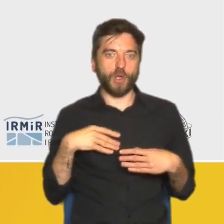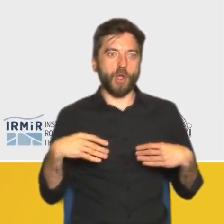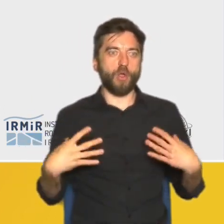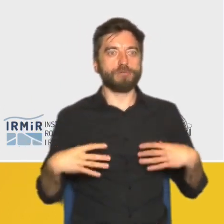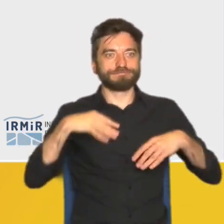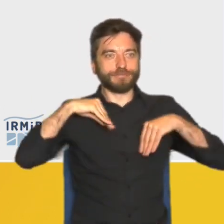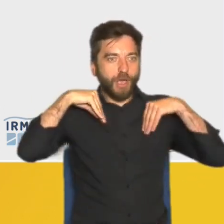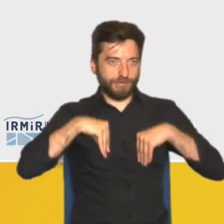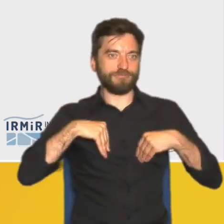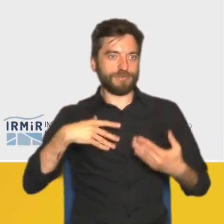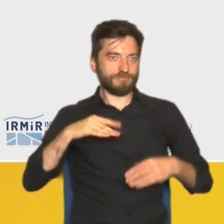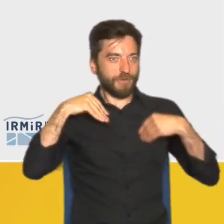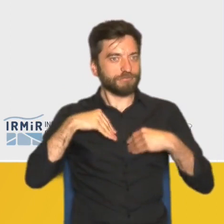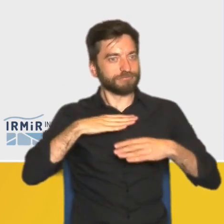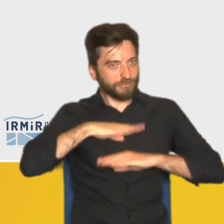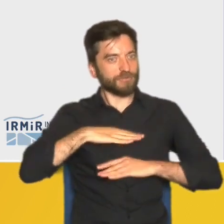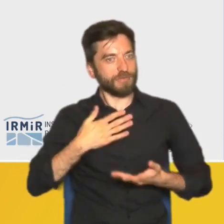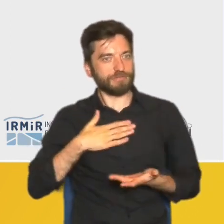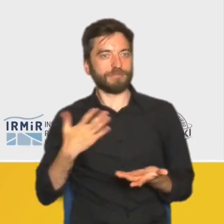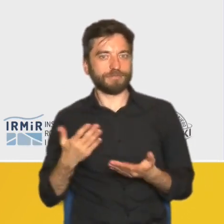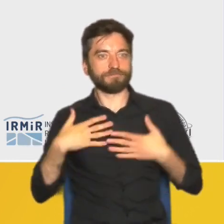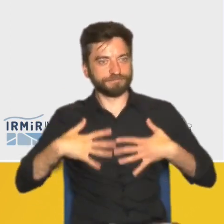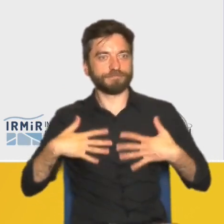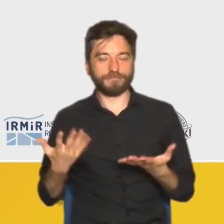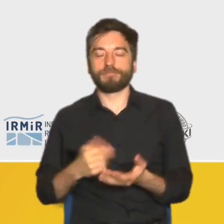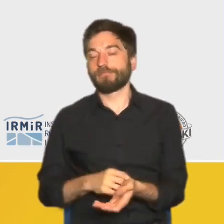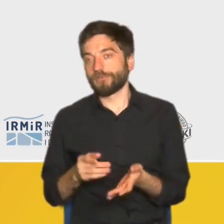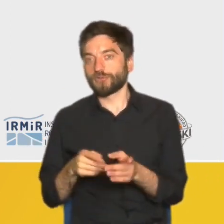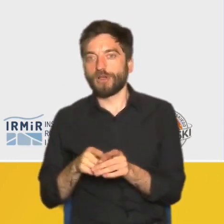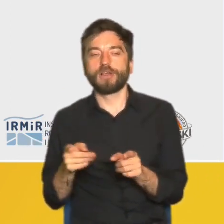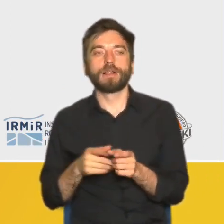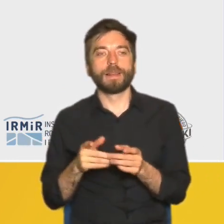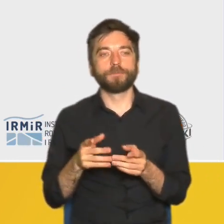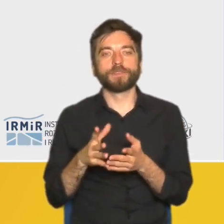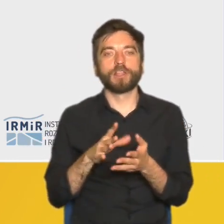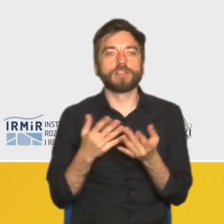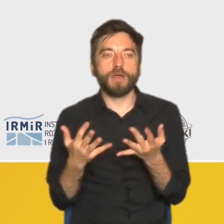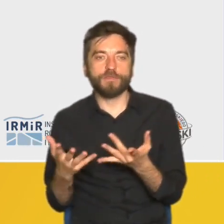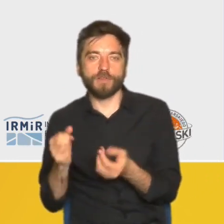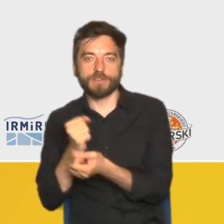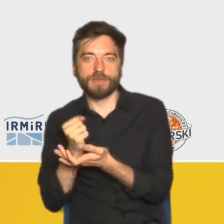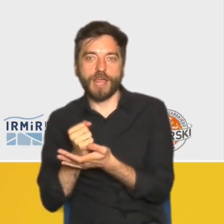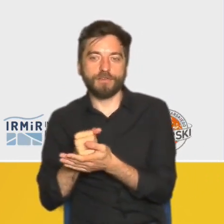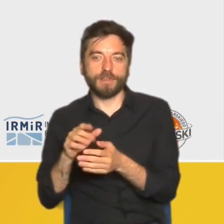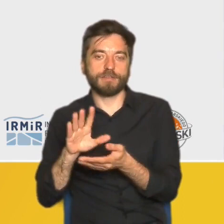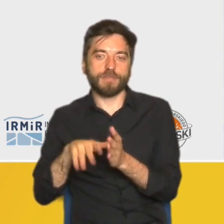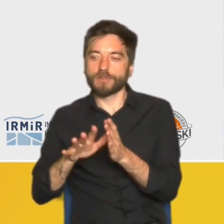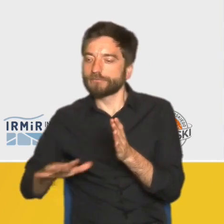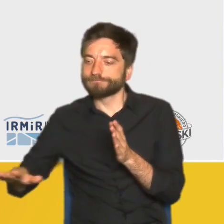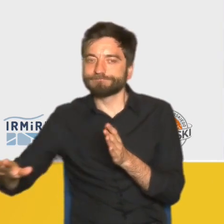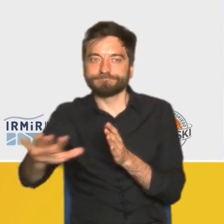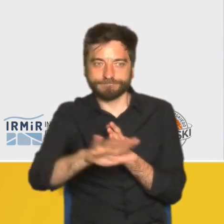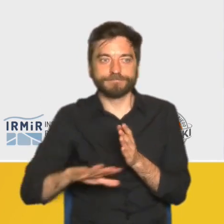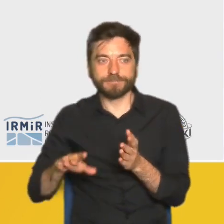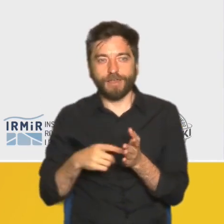centralne nie jest dla nich punktem odniesienia, ponieważ jakieś kwestie właśnie usług publicznych załatwiają raczej na obrzeżach. To zgubienie też nie